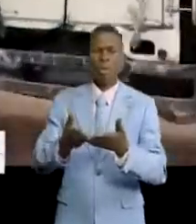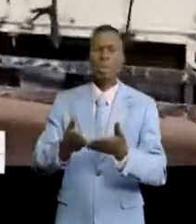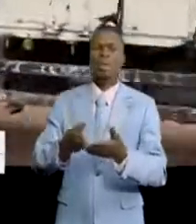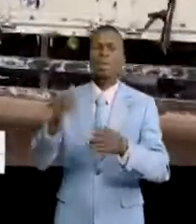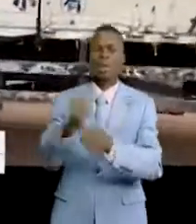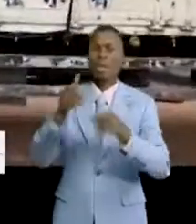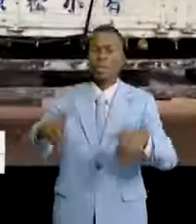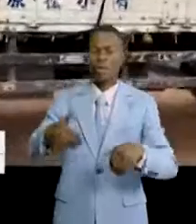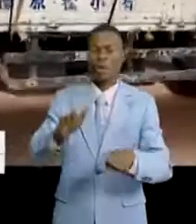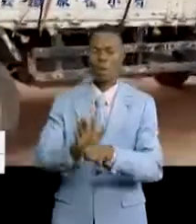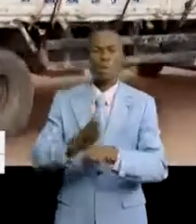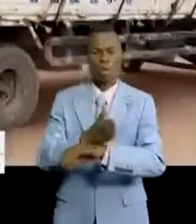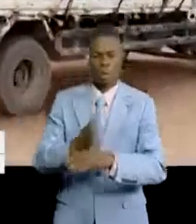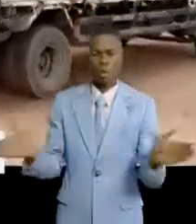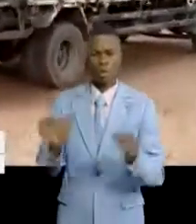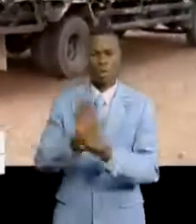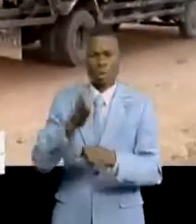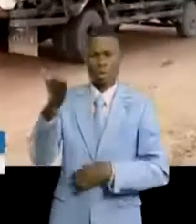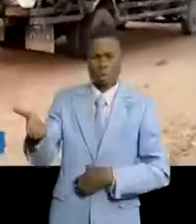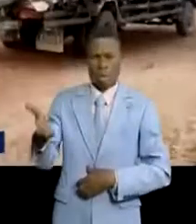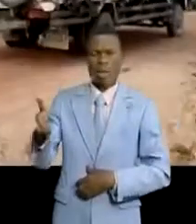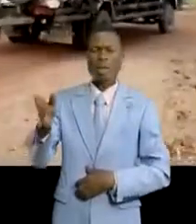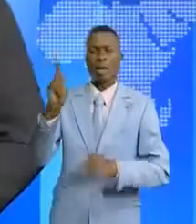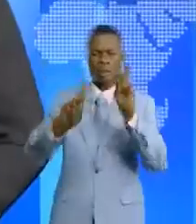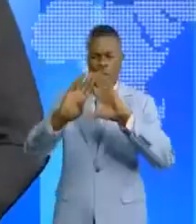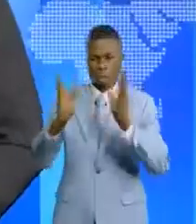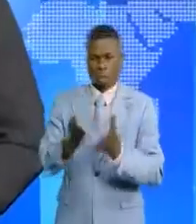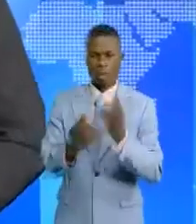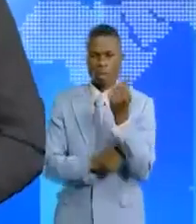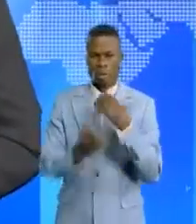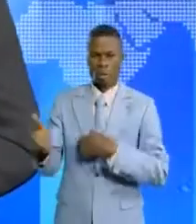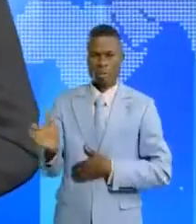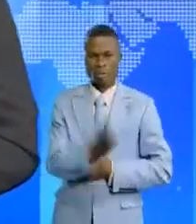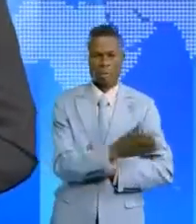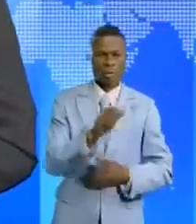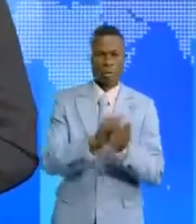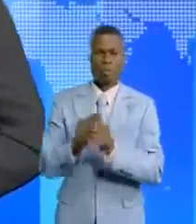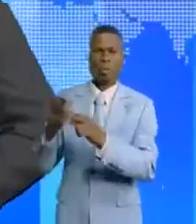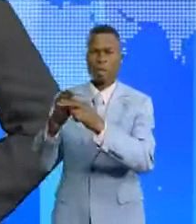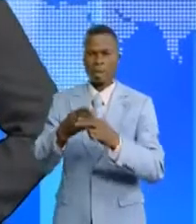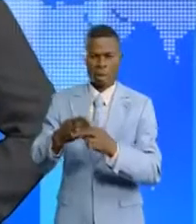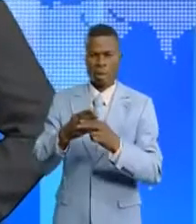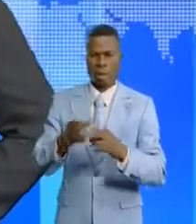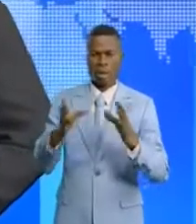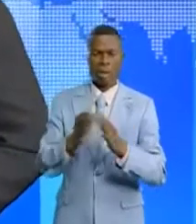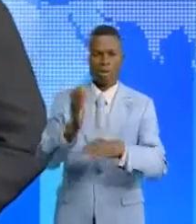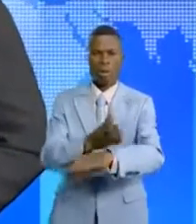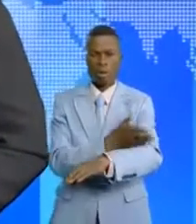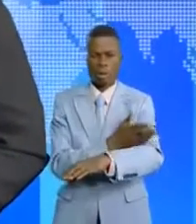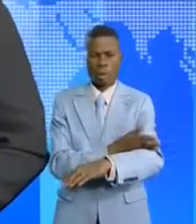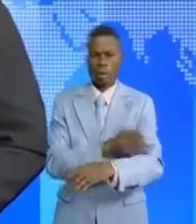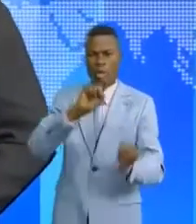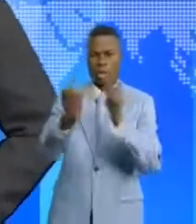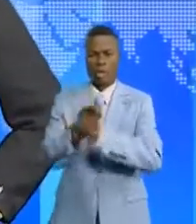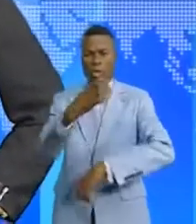figure parmi les principales activités de la population locale. La situation sécuritaire avec l'évolution de l'état de